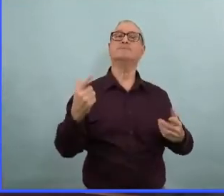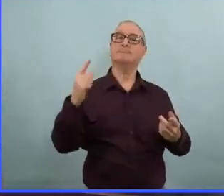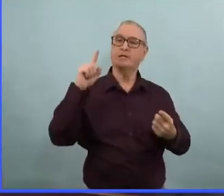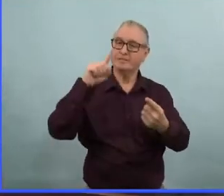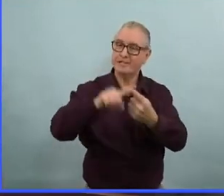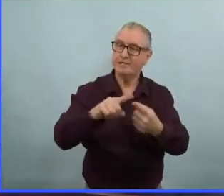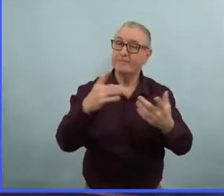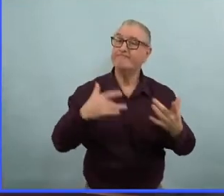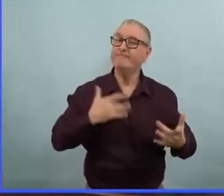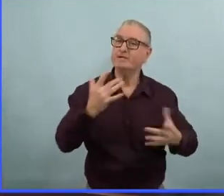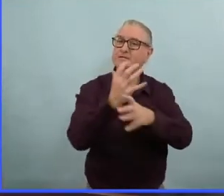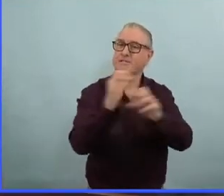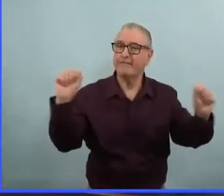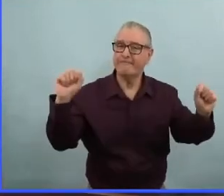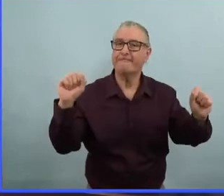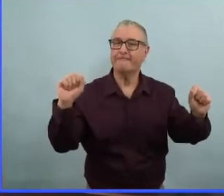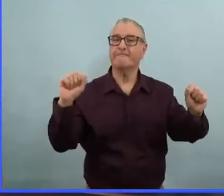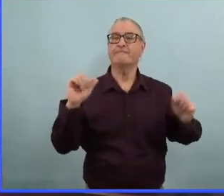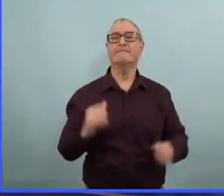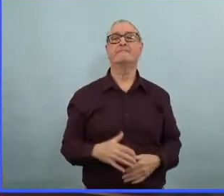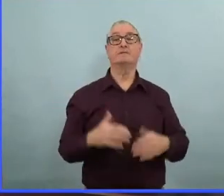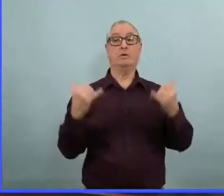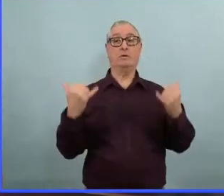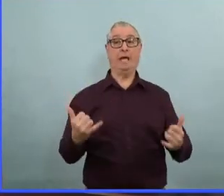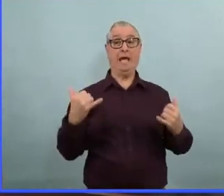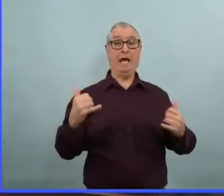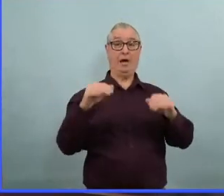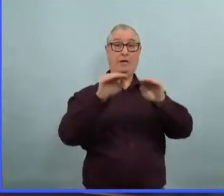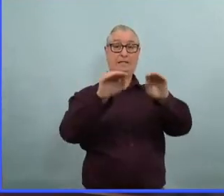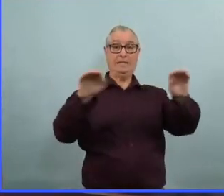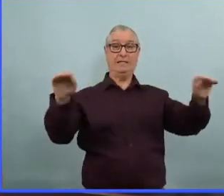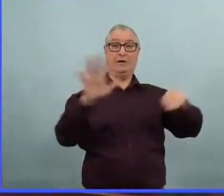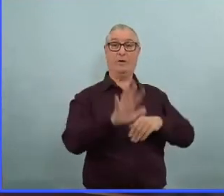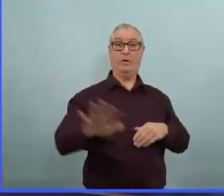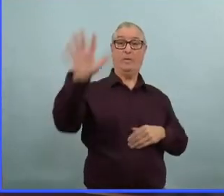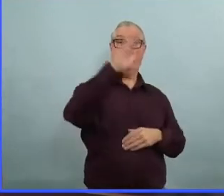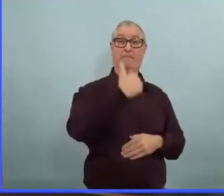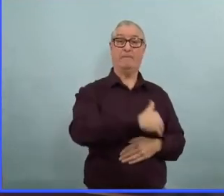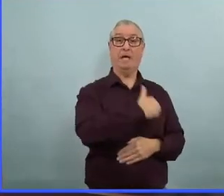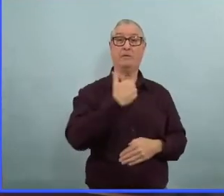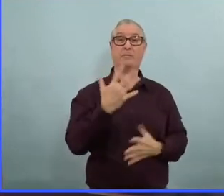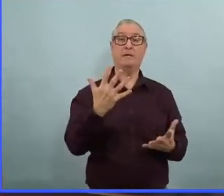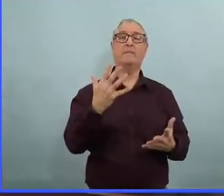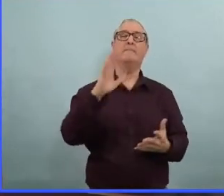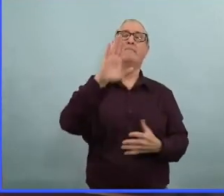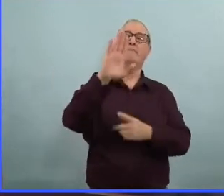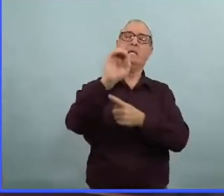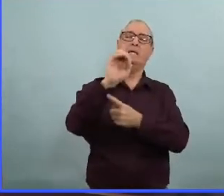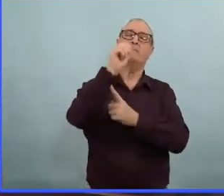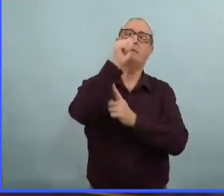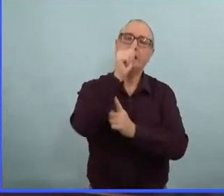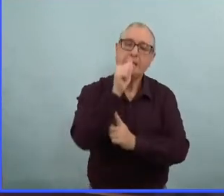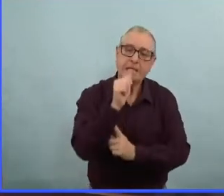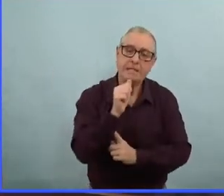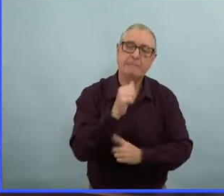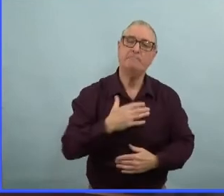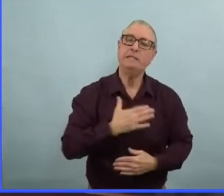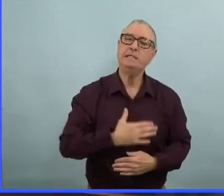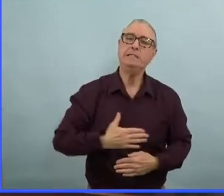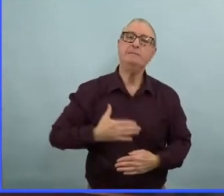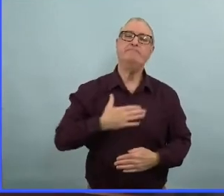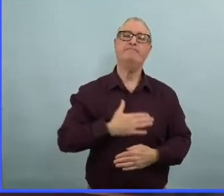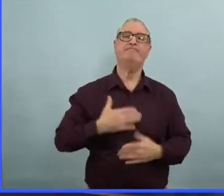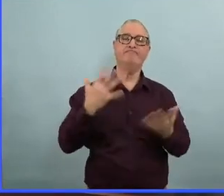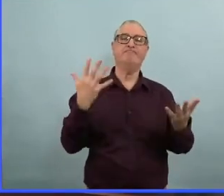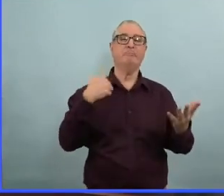quand ce sera prudent de le faire. Ce que l'on demande au Manitoba c'est d'avoir de la patience. Tout le monde est fatigué de